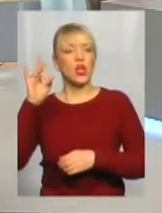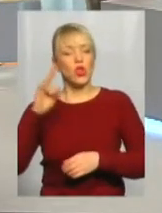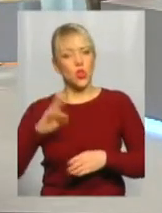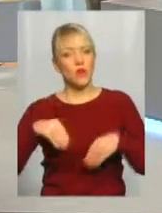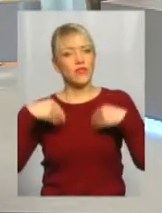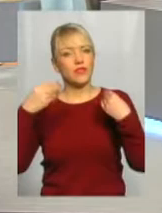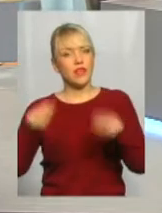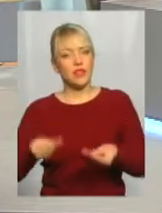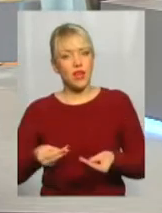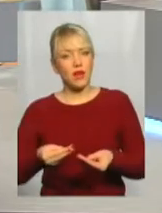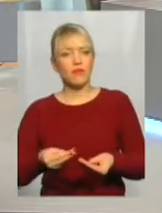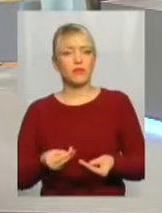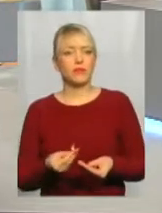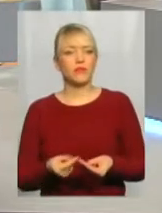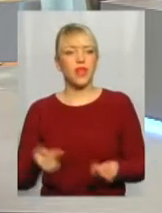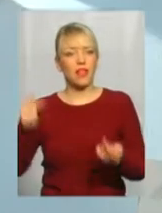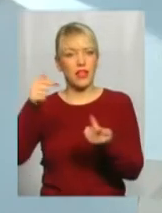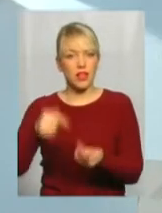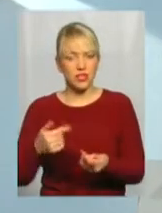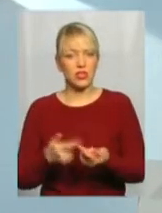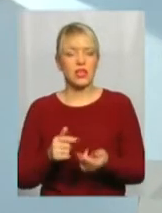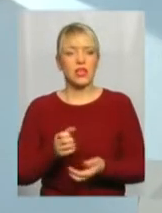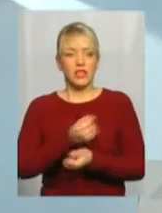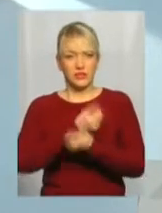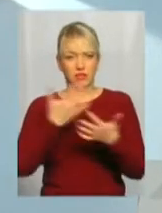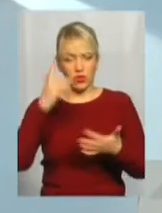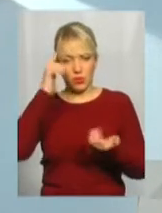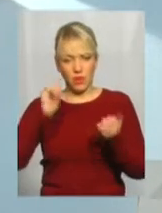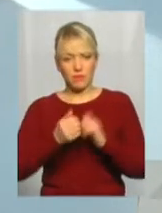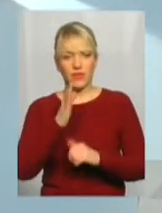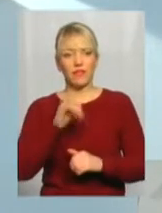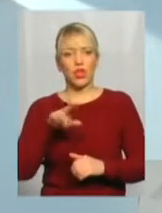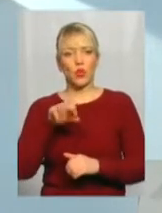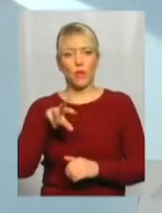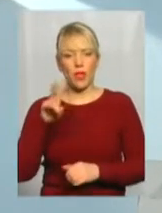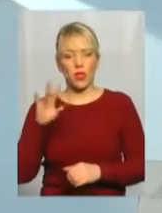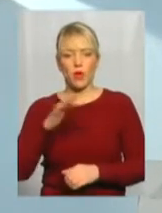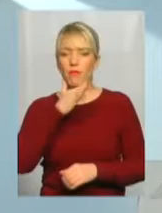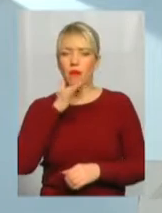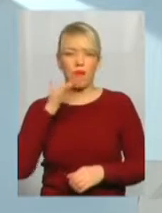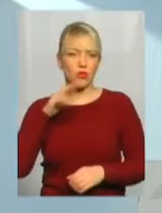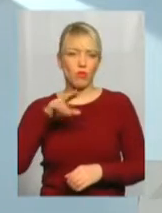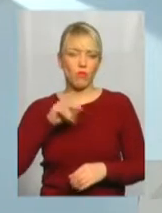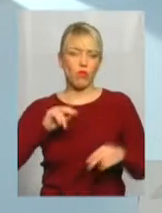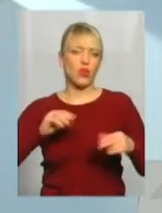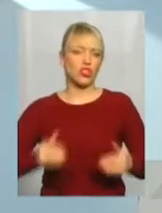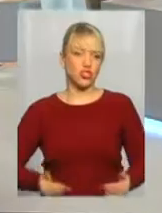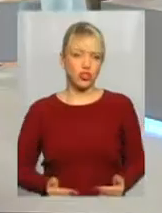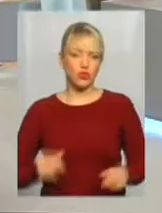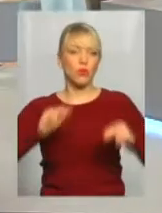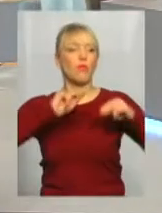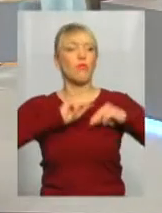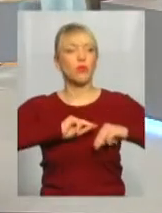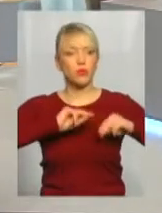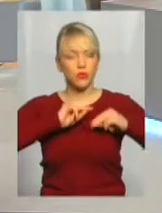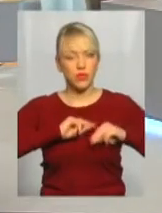належне світлої пам'яті Олександру Відоменку. Він дуже багато по життю потрудився для того,